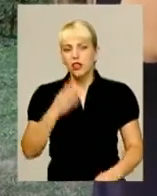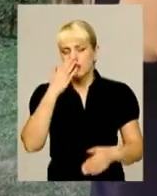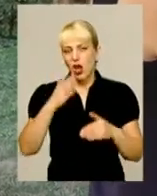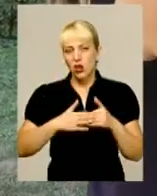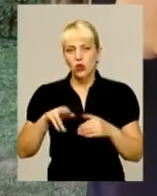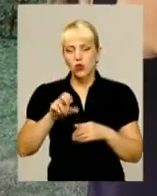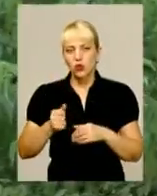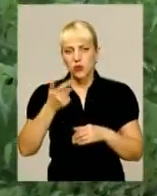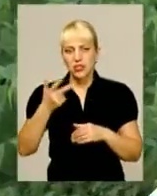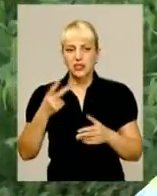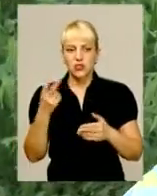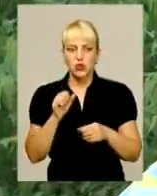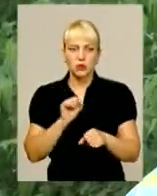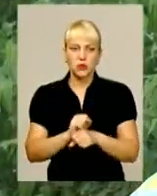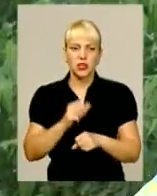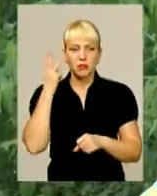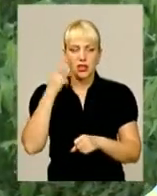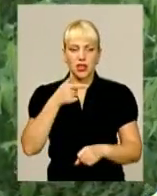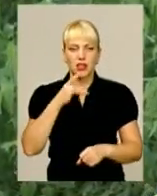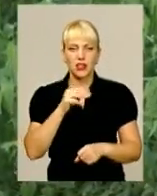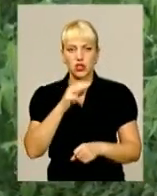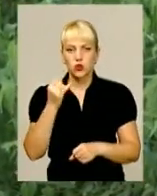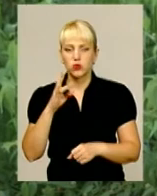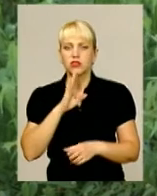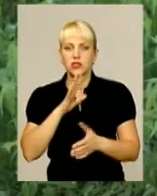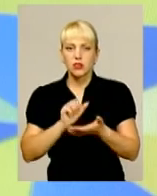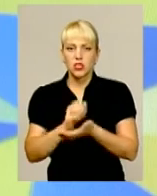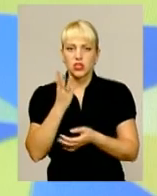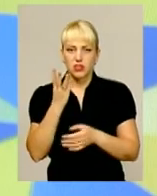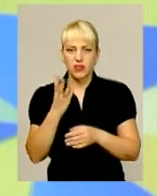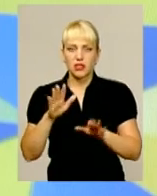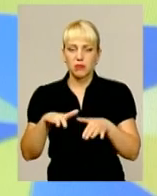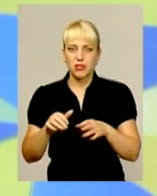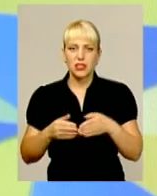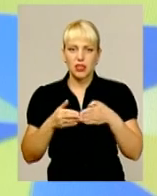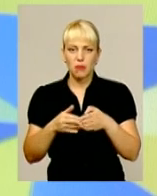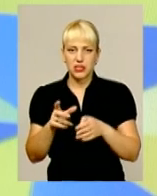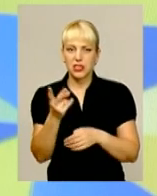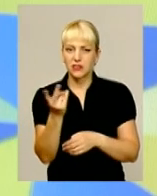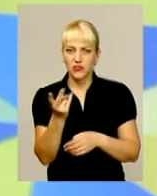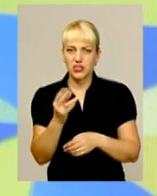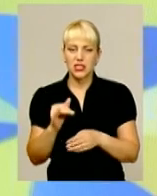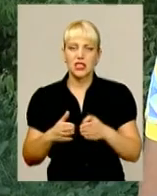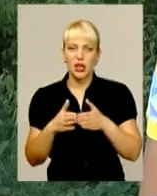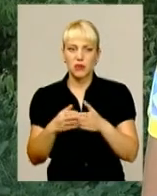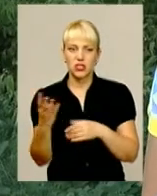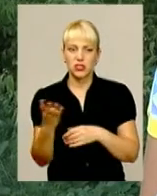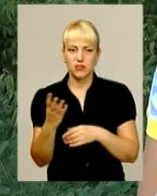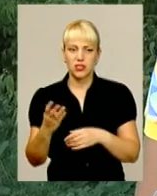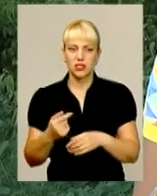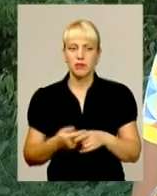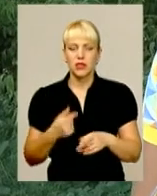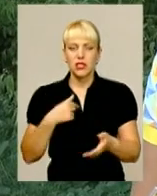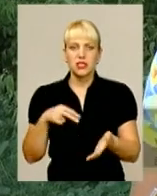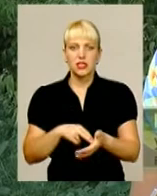двічі зупинилася й хмельничанка Інна Грищун. У неї четверте місце на Байдарці-Двійці, а також у Байдарці-Четвірці. Ми ставали на